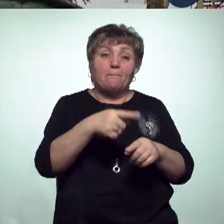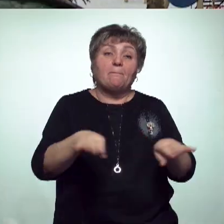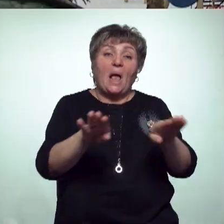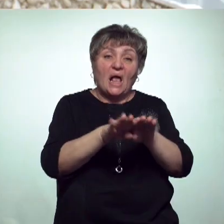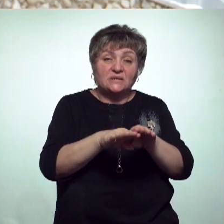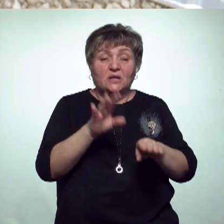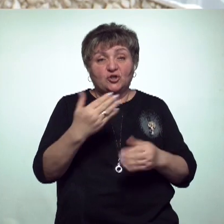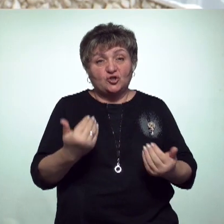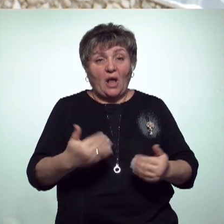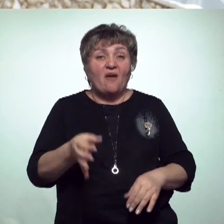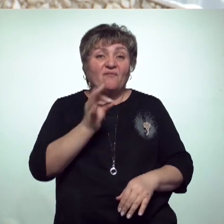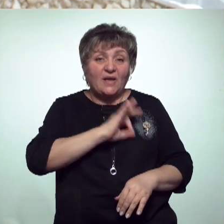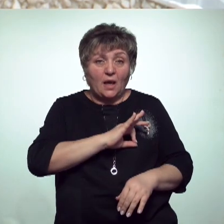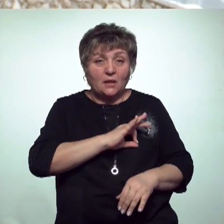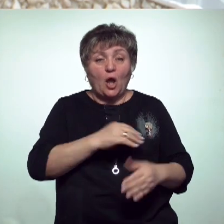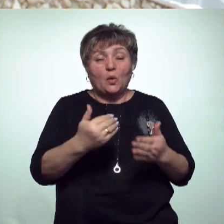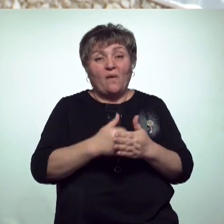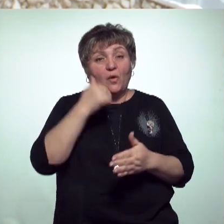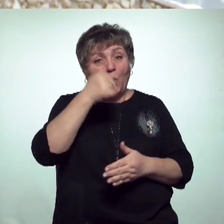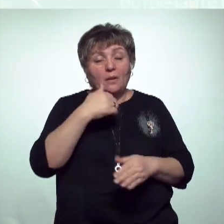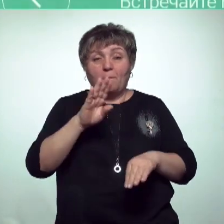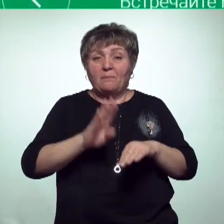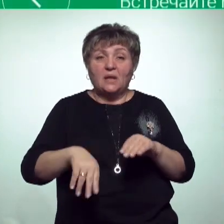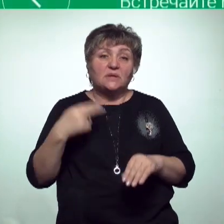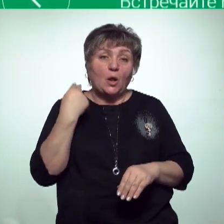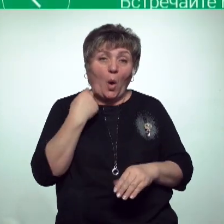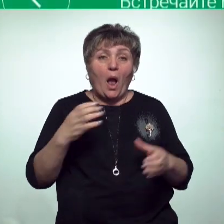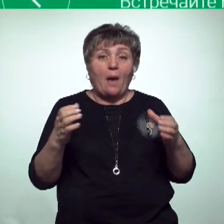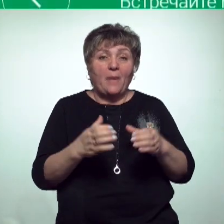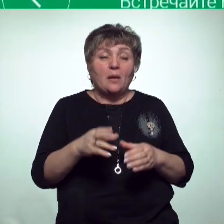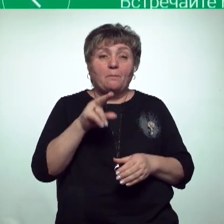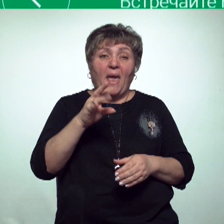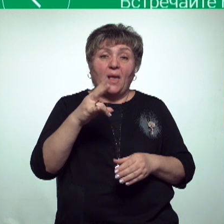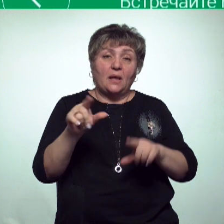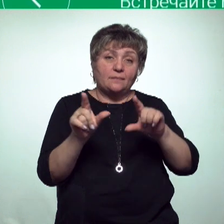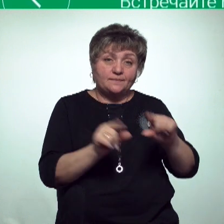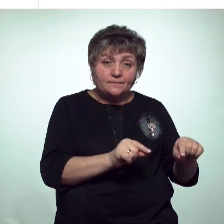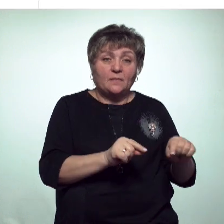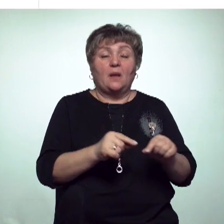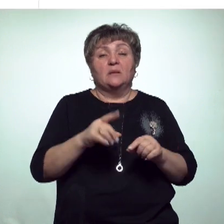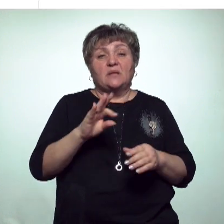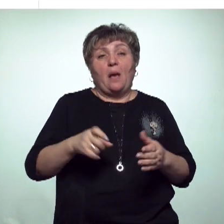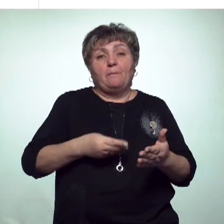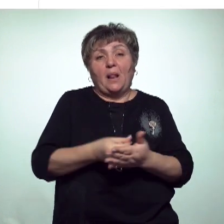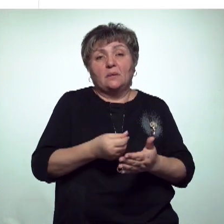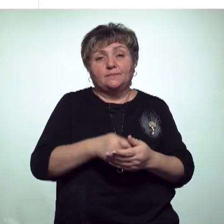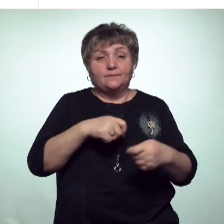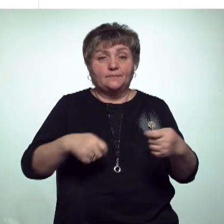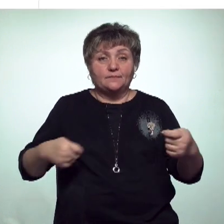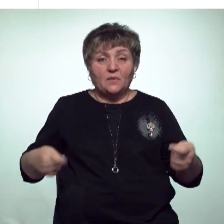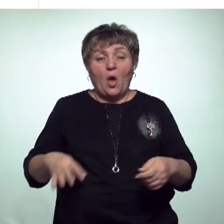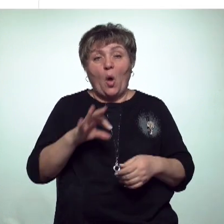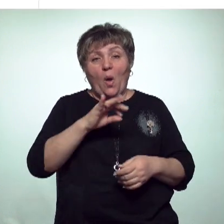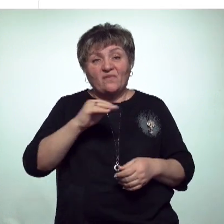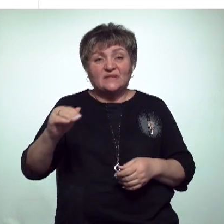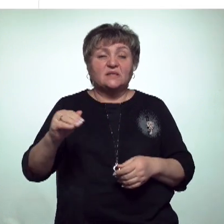быть еще и выгодно. В рамках акции «В Новый год без долгов» компания списывает пенни за просроченные платежи. Подробности на сайте и в